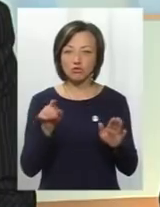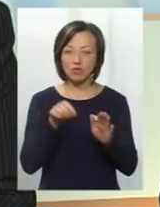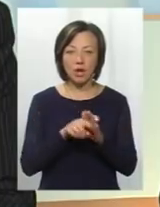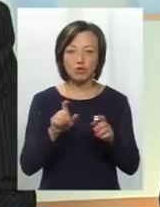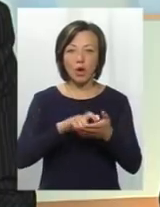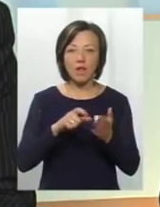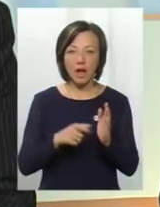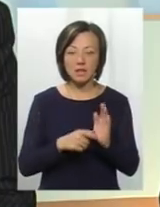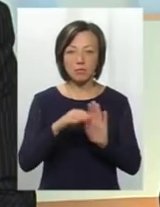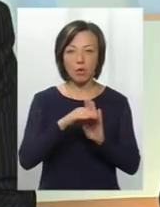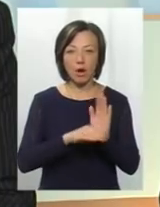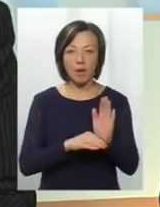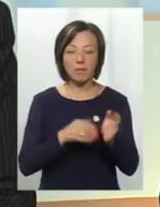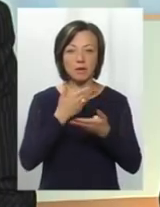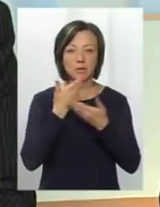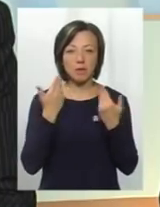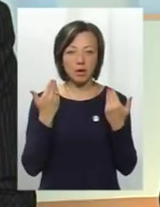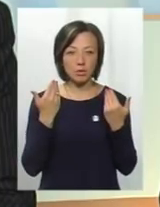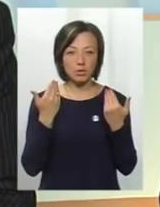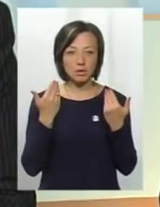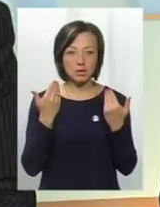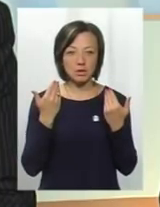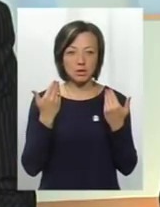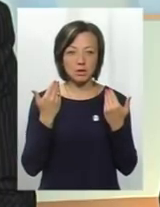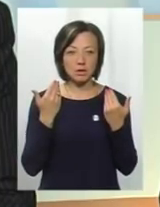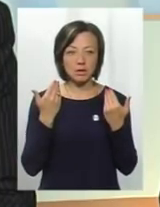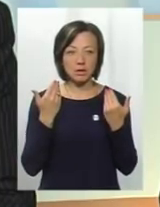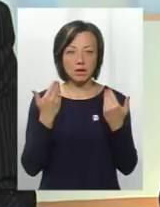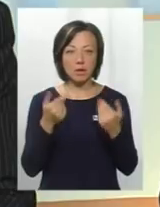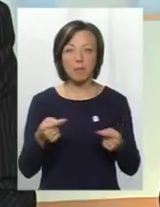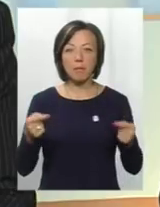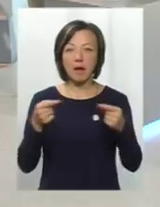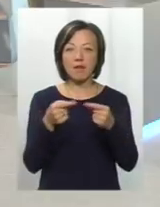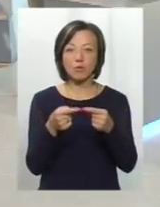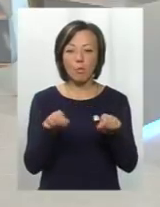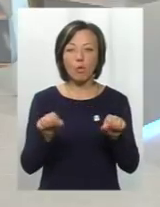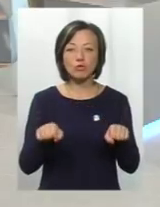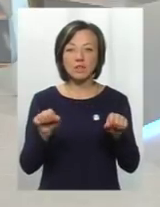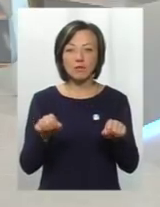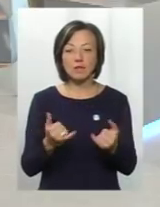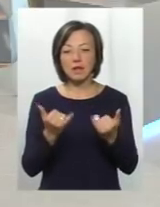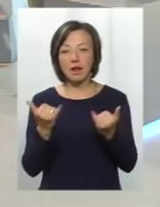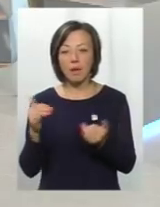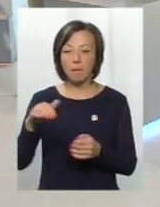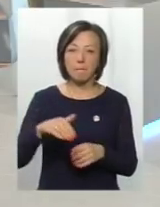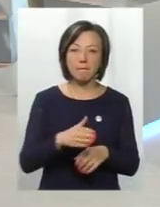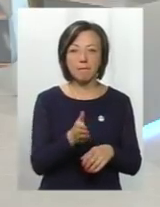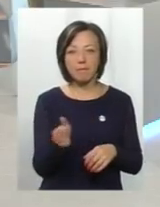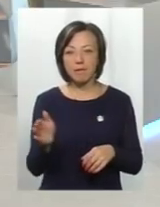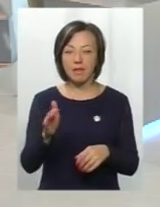і навчальні програми не мають певного маневру для того, щоб